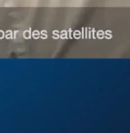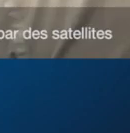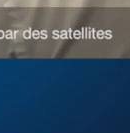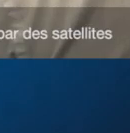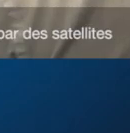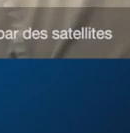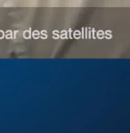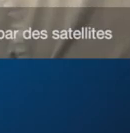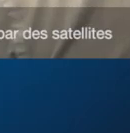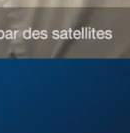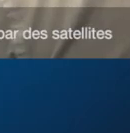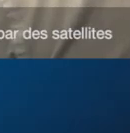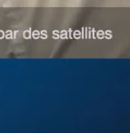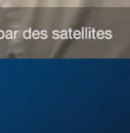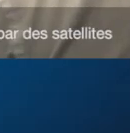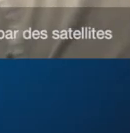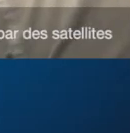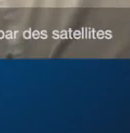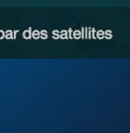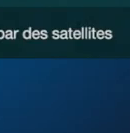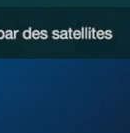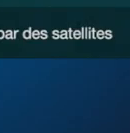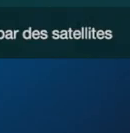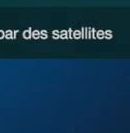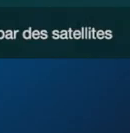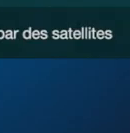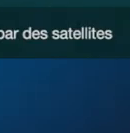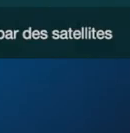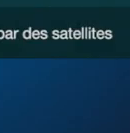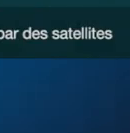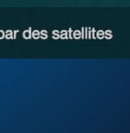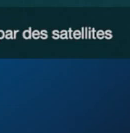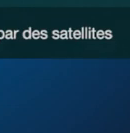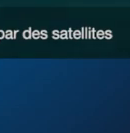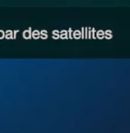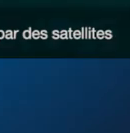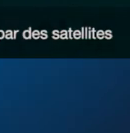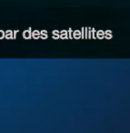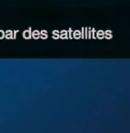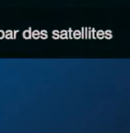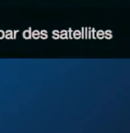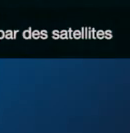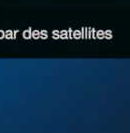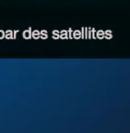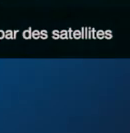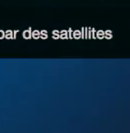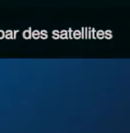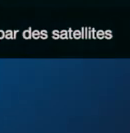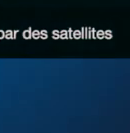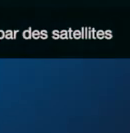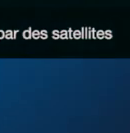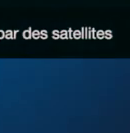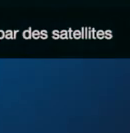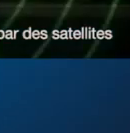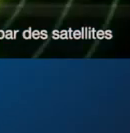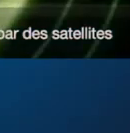Et puis l'Australie a dépêché ce jeudi des avions dans le sud de l'océan Indien pour tenter de localiser des objets repérés par satellite